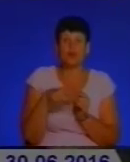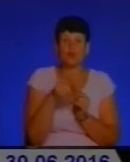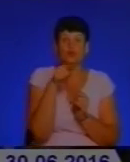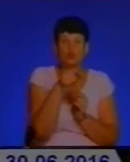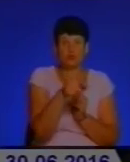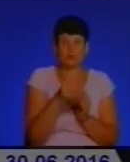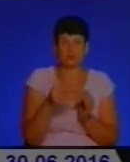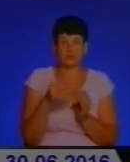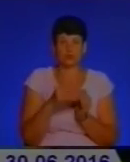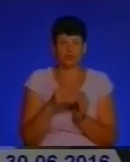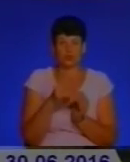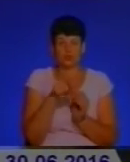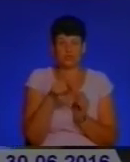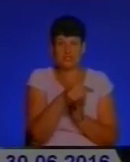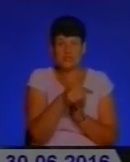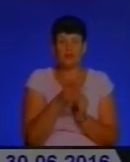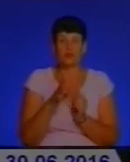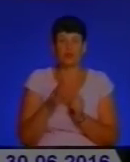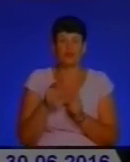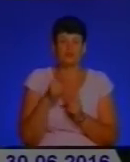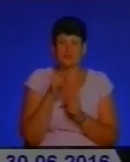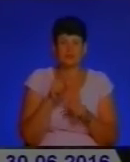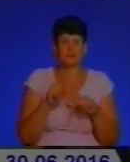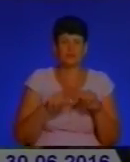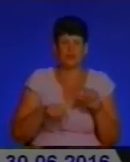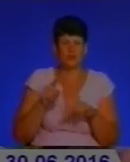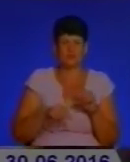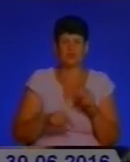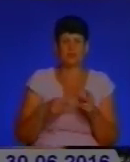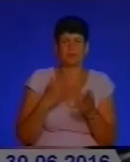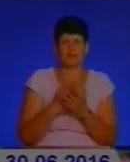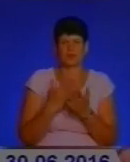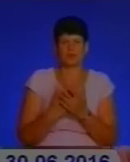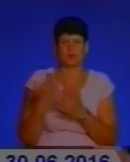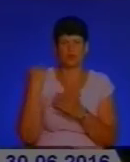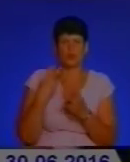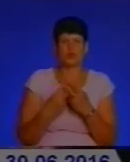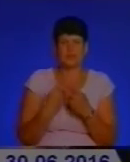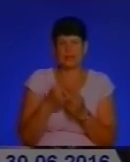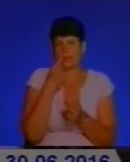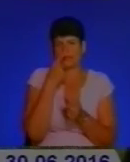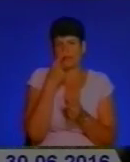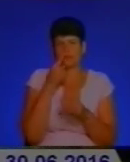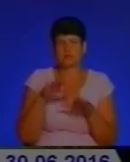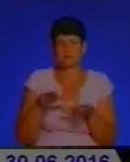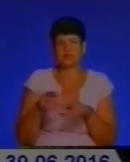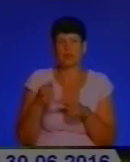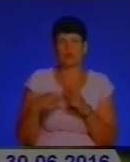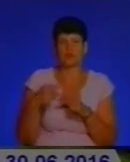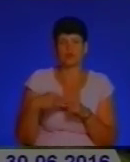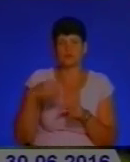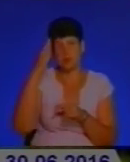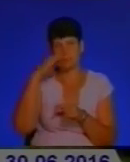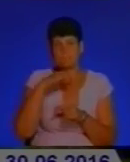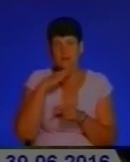сімейства. Адже родина не лише неблагонадійна, а й з кримінальним минулим. Нещодавно з місць позбавлення волі вийшов батько зловмисника,